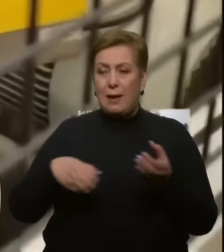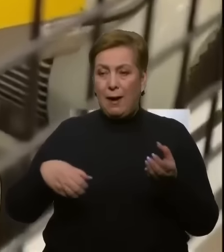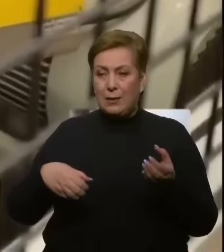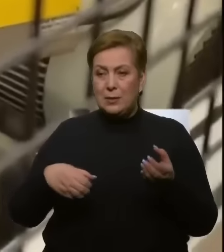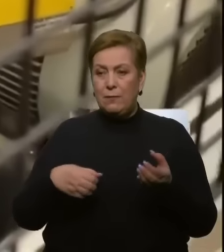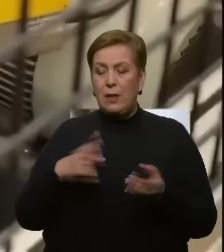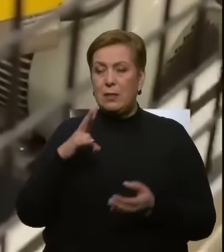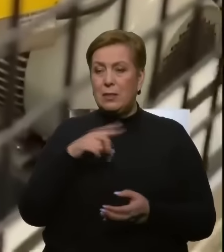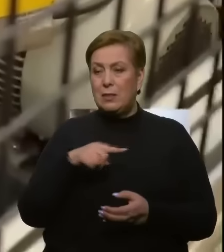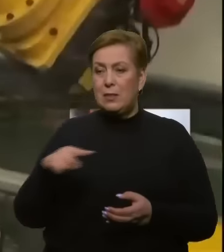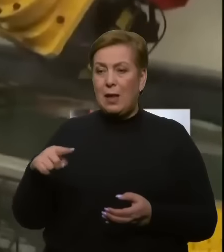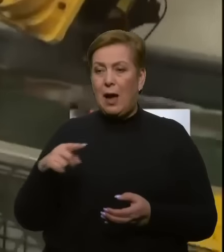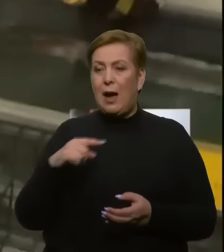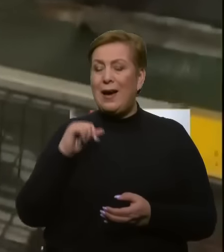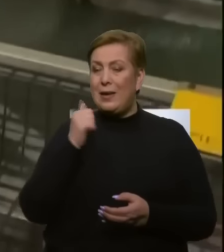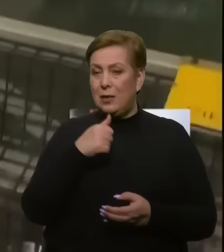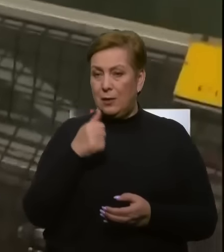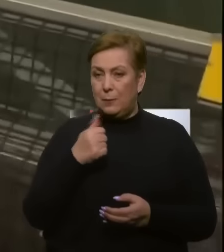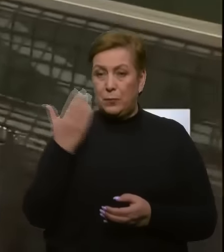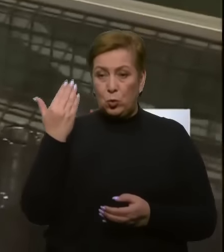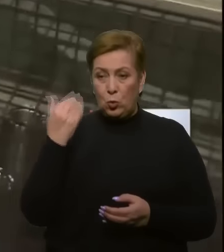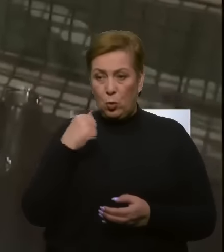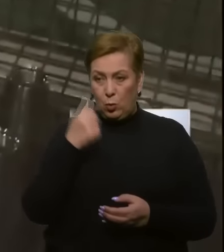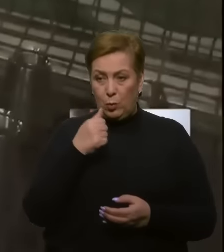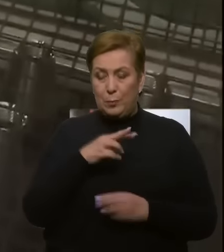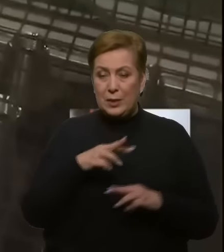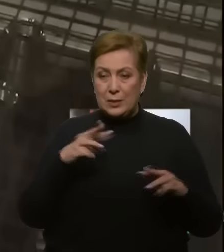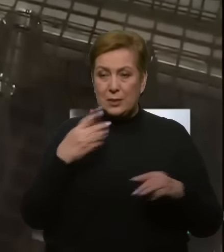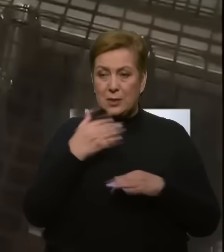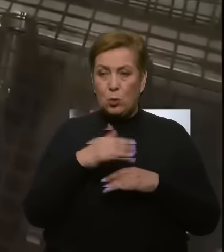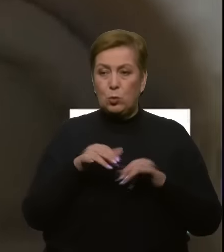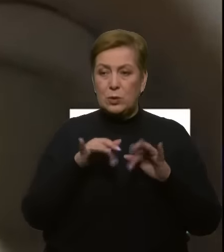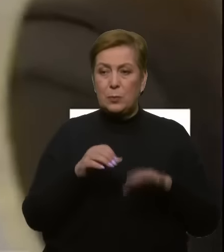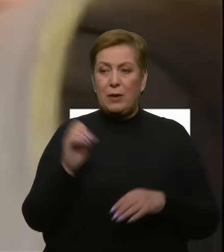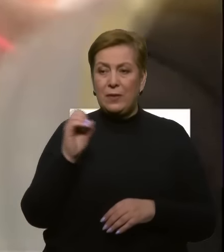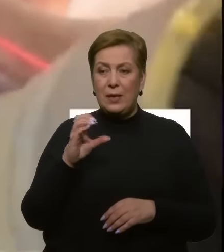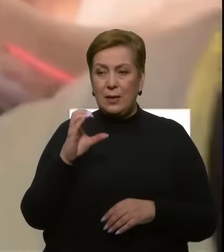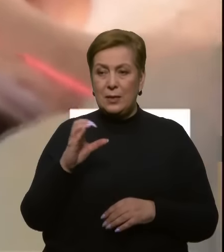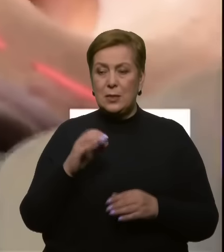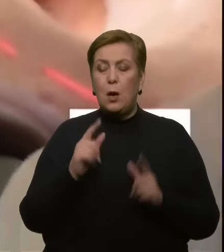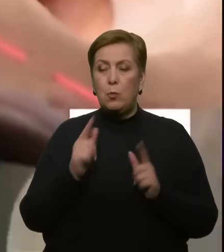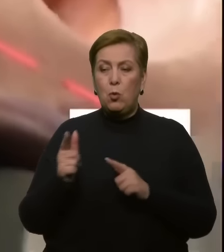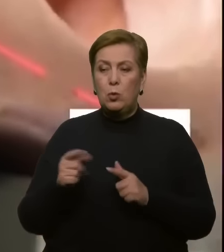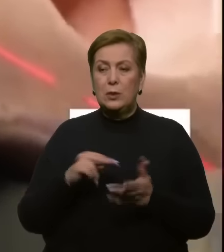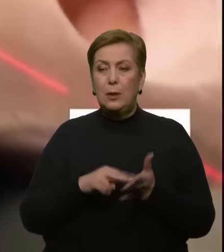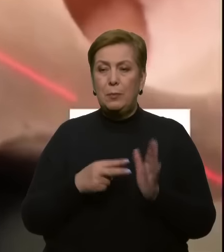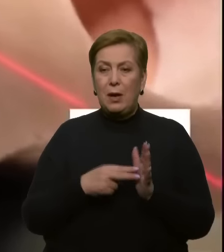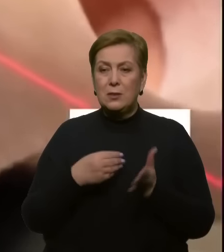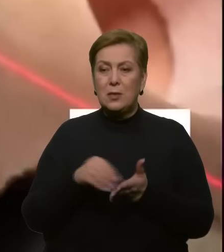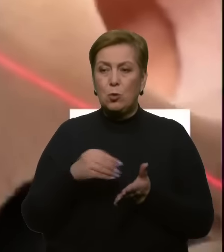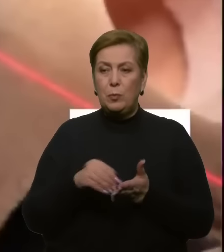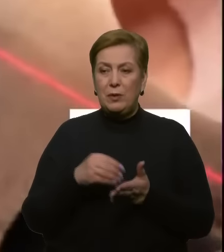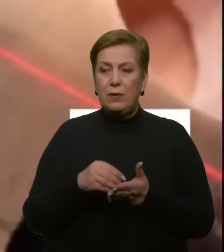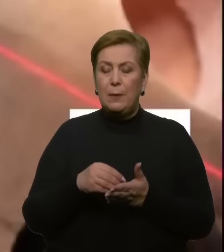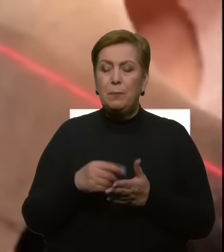у березні минулого року міністри оборони та закордонних справ ЄС погодили план із спільної закупівлі мільйона боєприпасів для